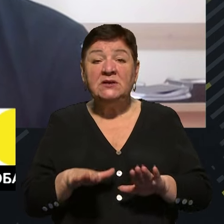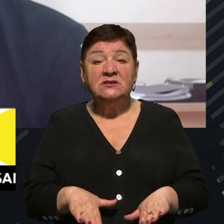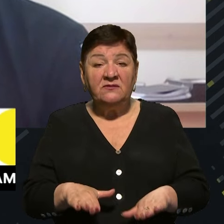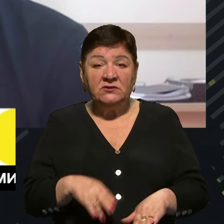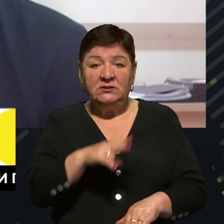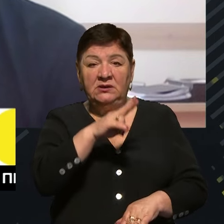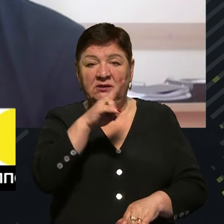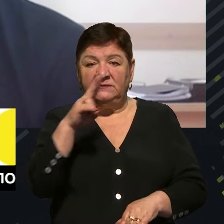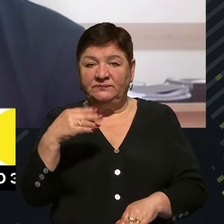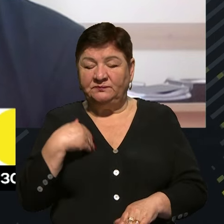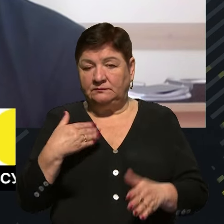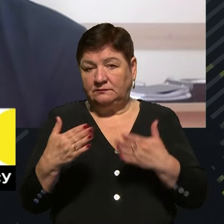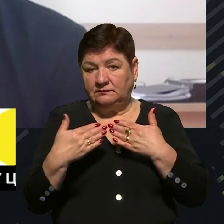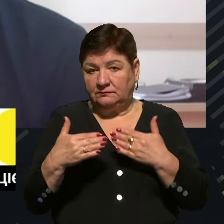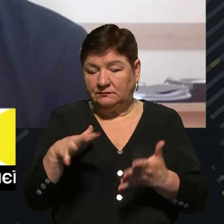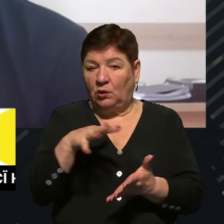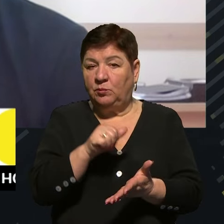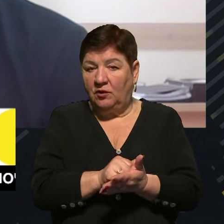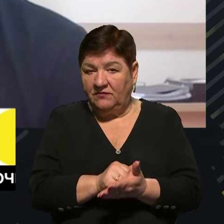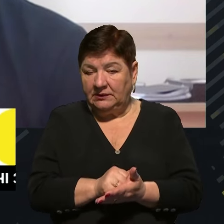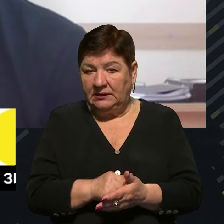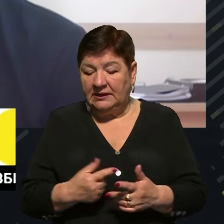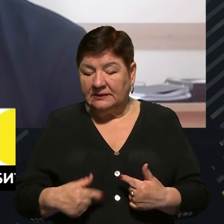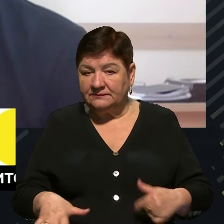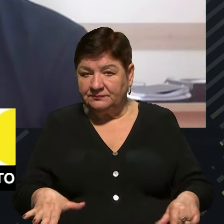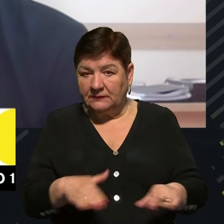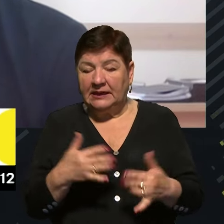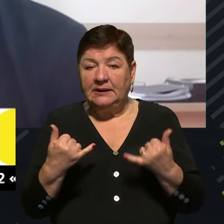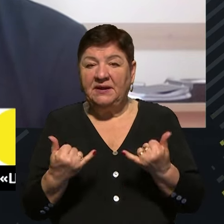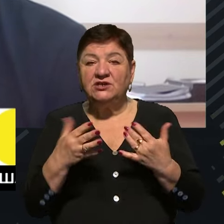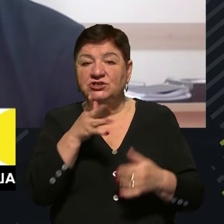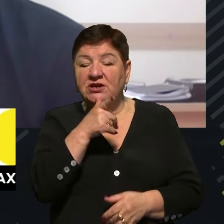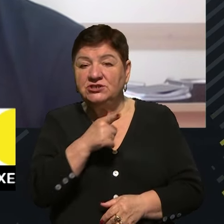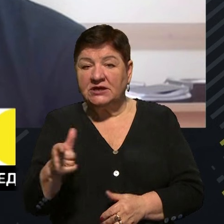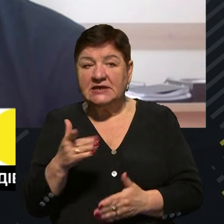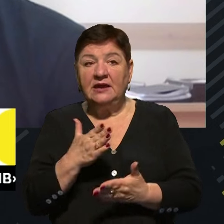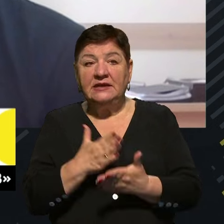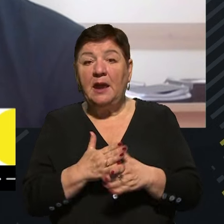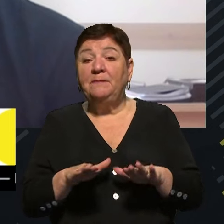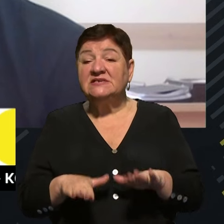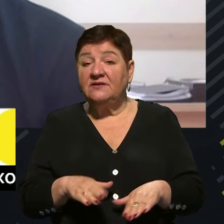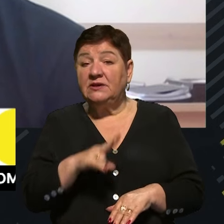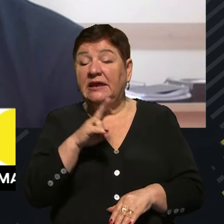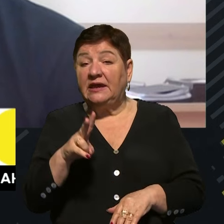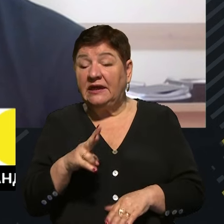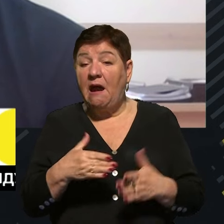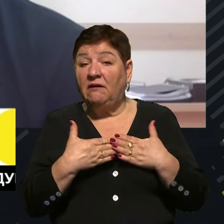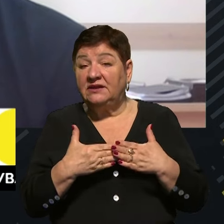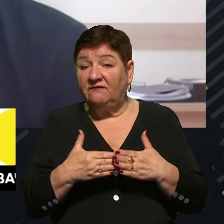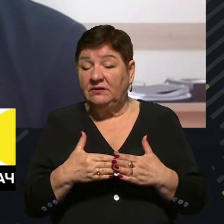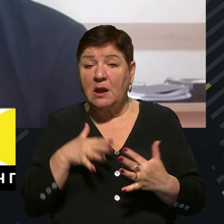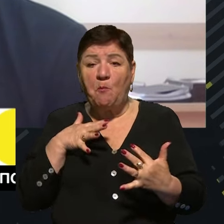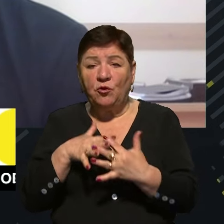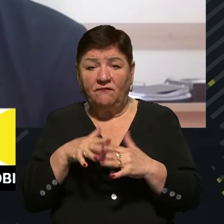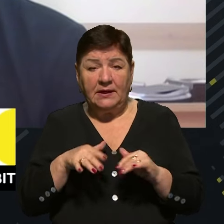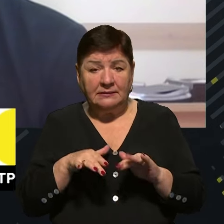які ми відносимо до окуповані, які окуповані на теперішній час. Є ділянки місцевості, на яку ведуться активні бойові дії.